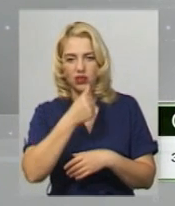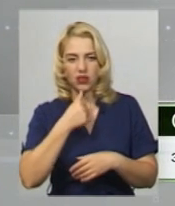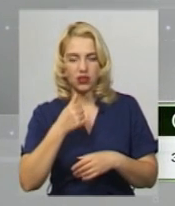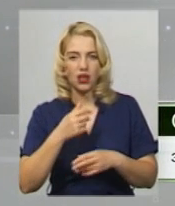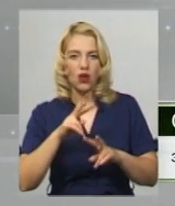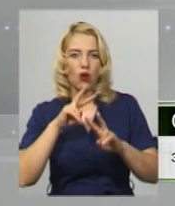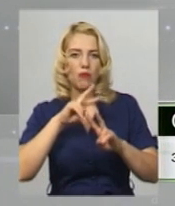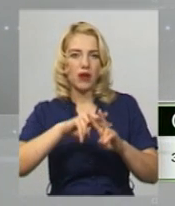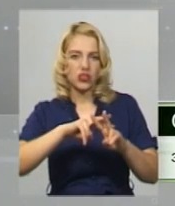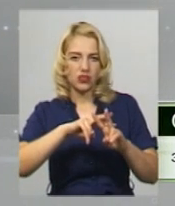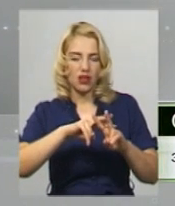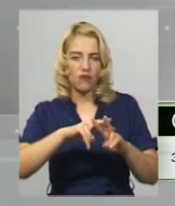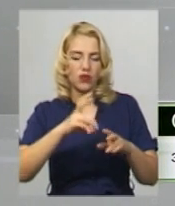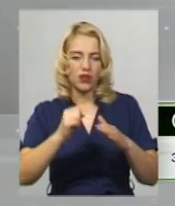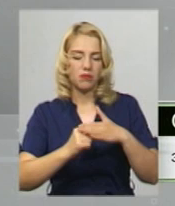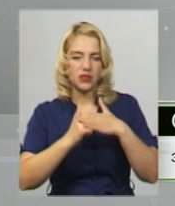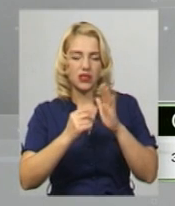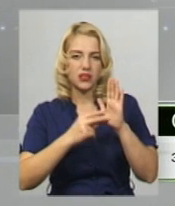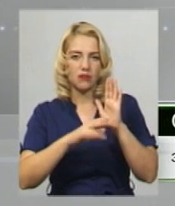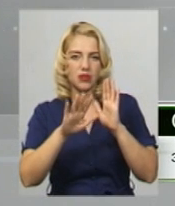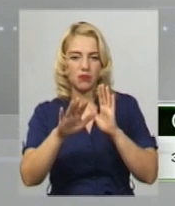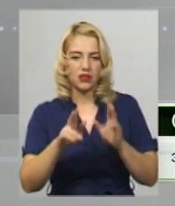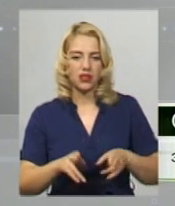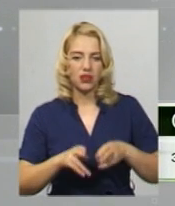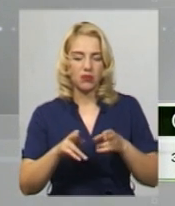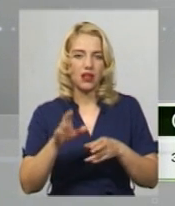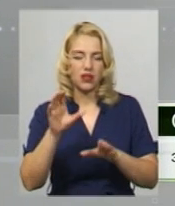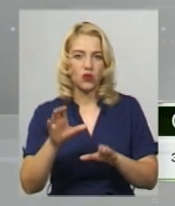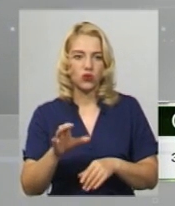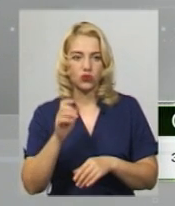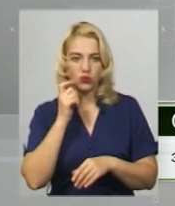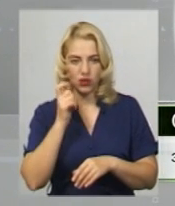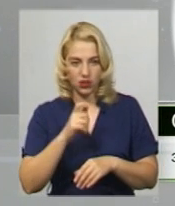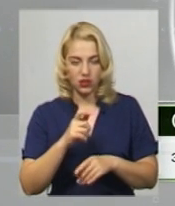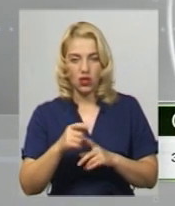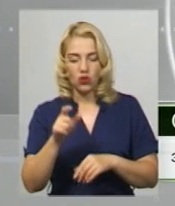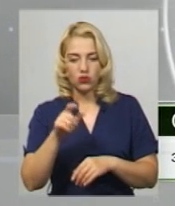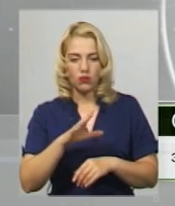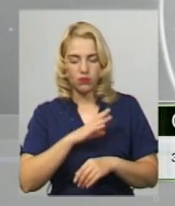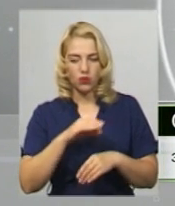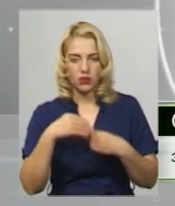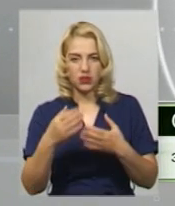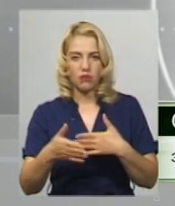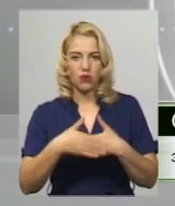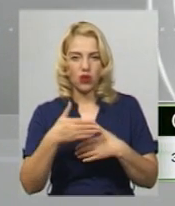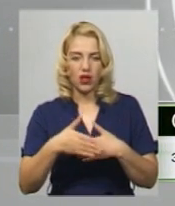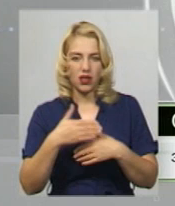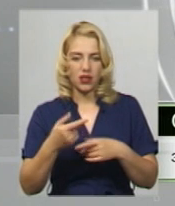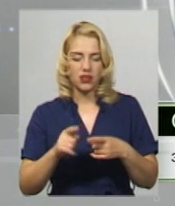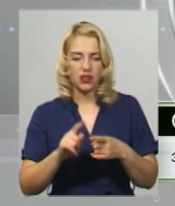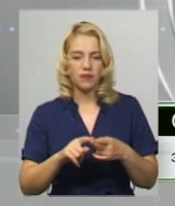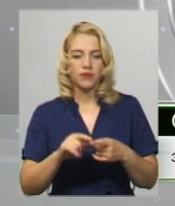обмеження волі. На підставі статті 75 Кримінального кодексу України особу було призначено покарання і звільнено з